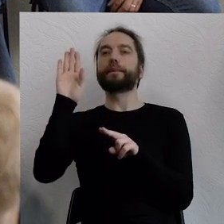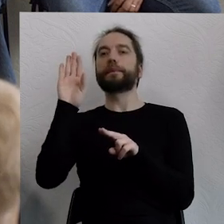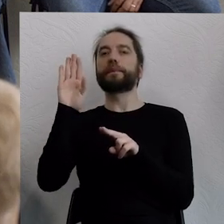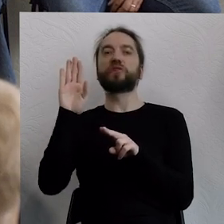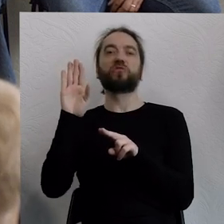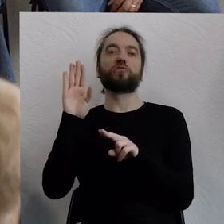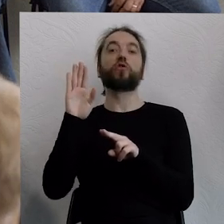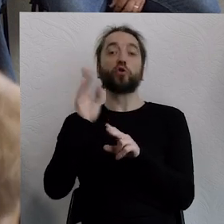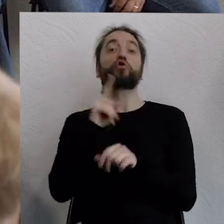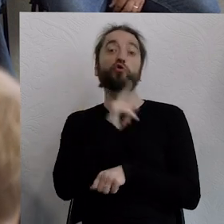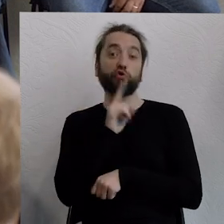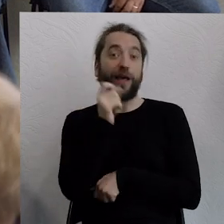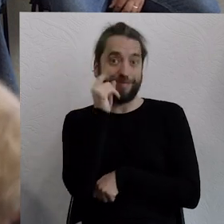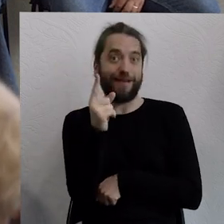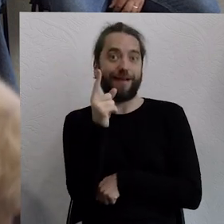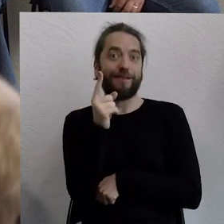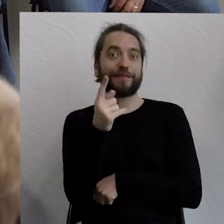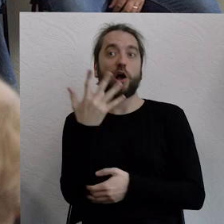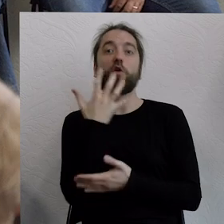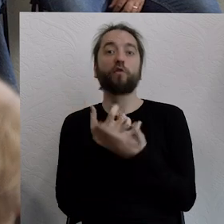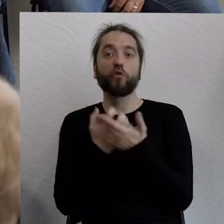Z jakichś sztuczno-inteligencyjnych?